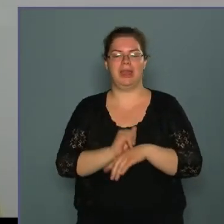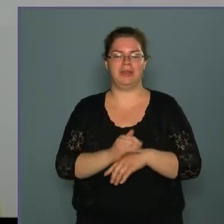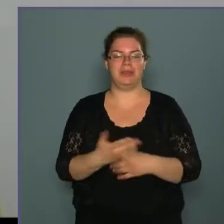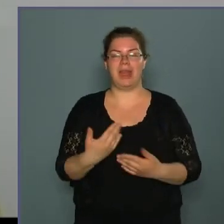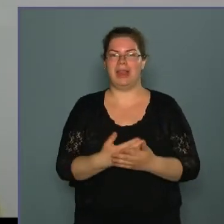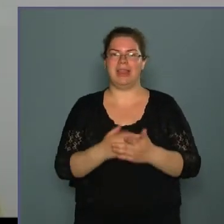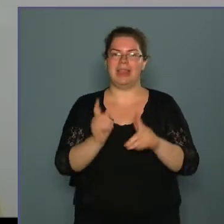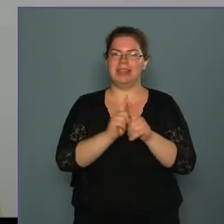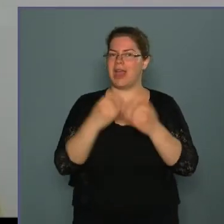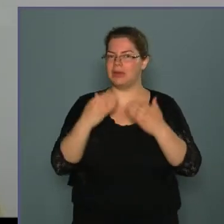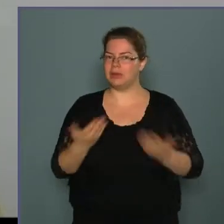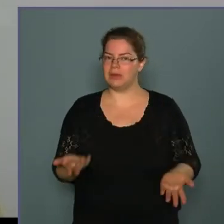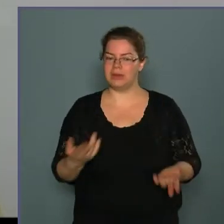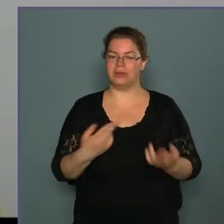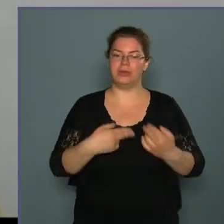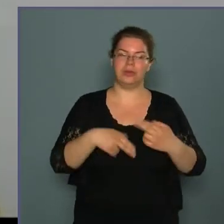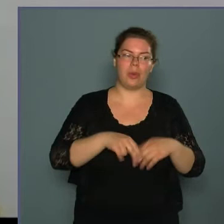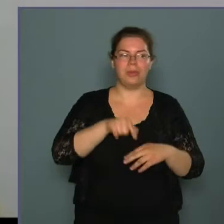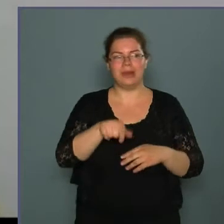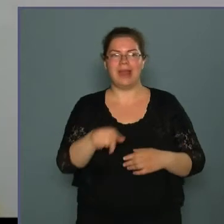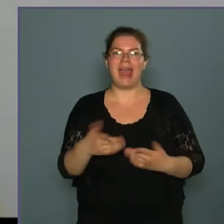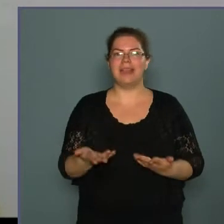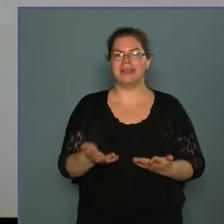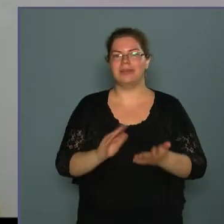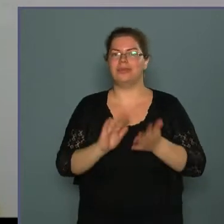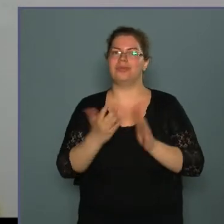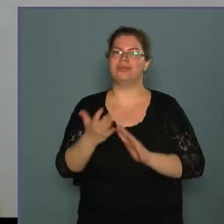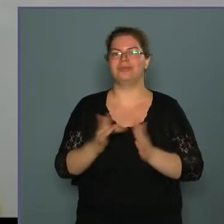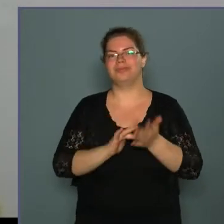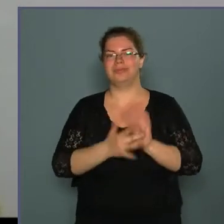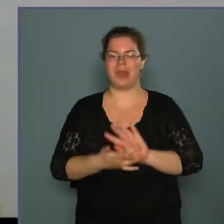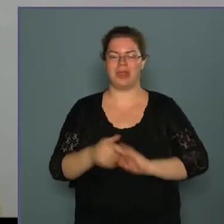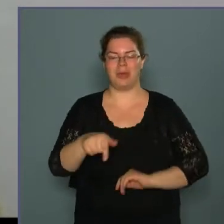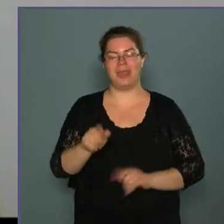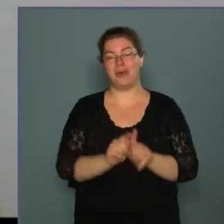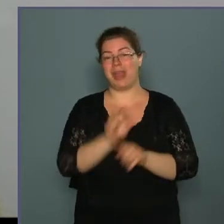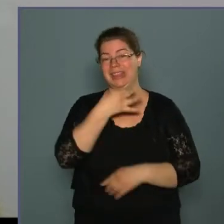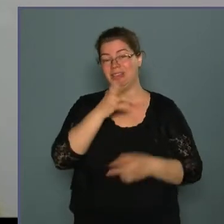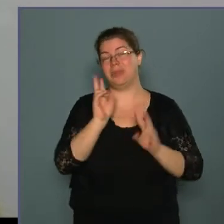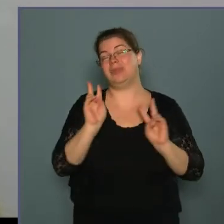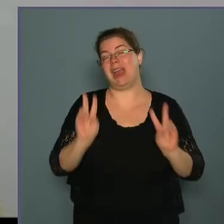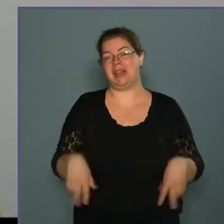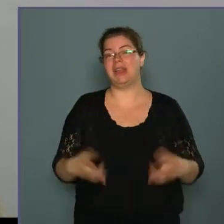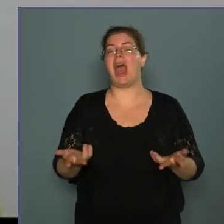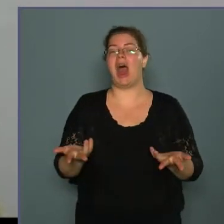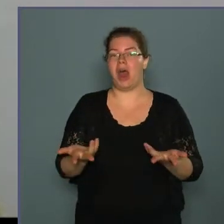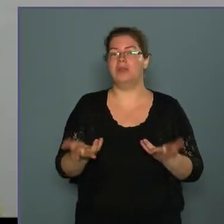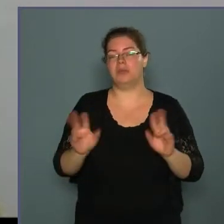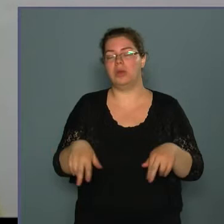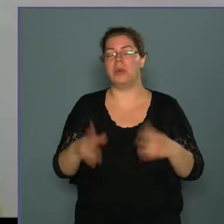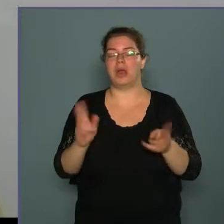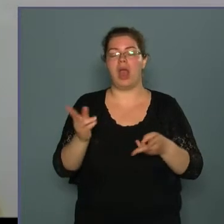köszöntésre sorban, úgyhogy többre is, tehát ez is azt tükrözi, hogy igen, ez egy olyan kérdés, amivel foglalkozni kell. Napali ellátást